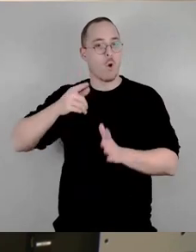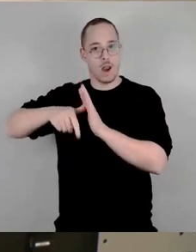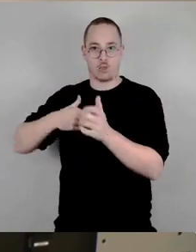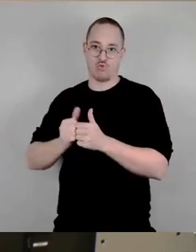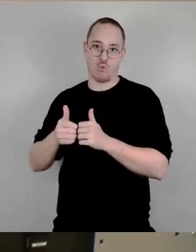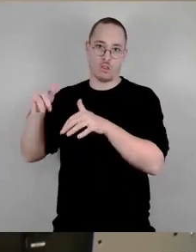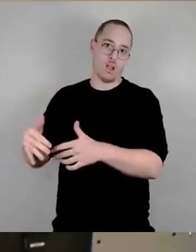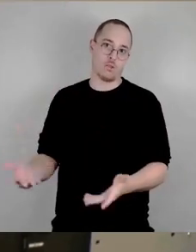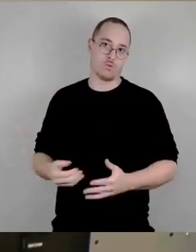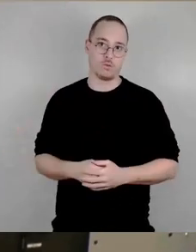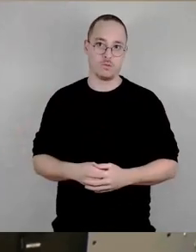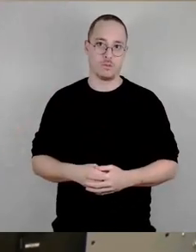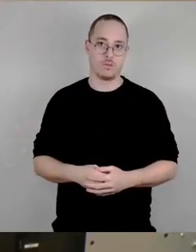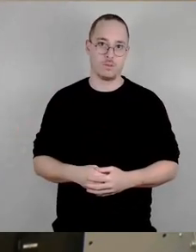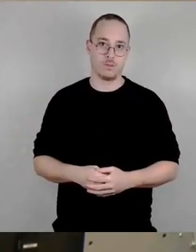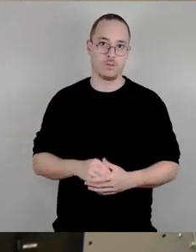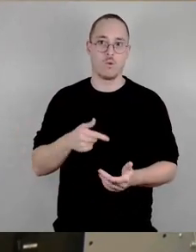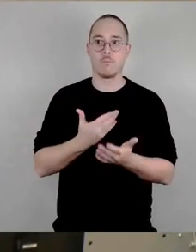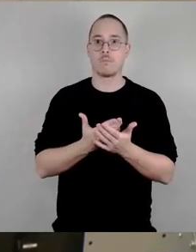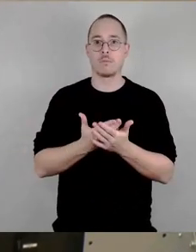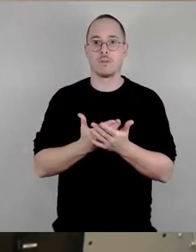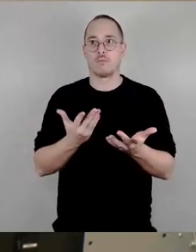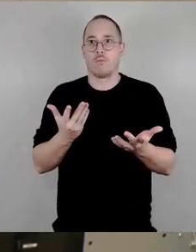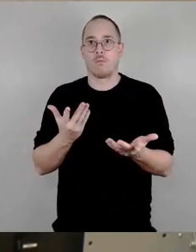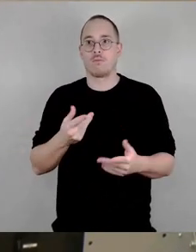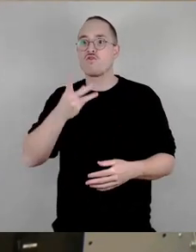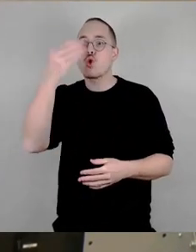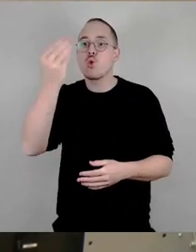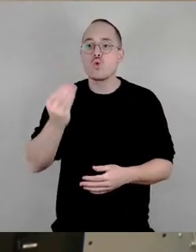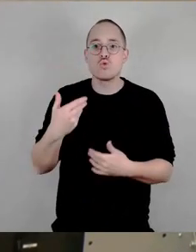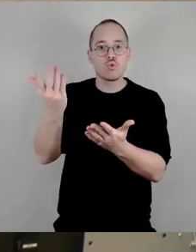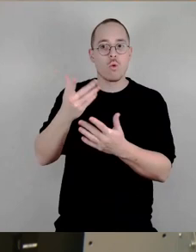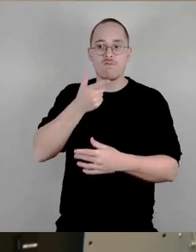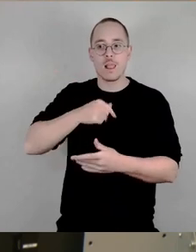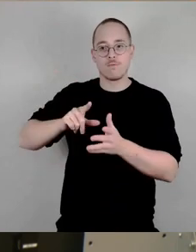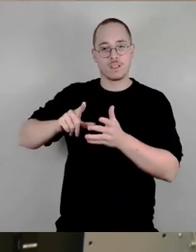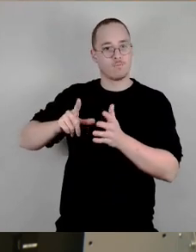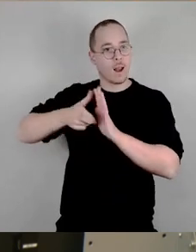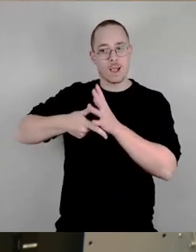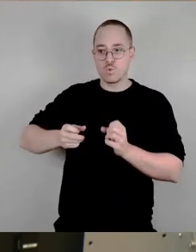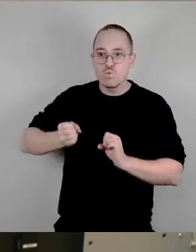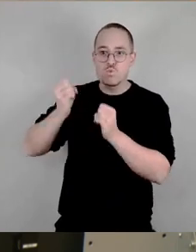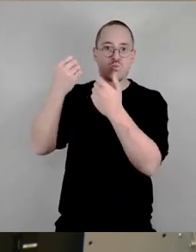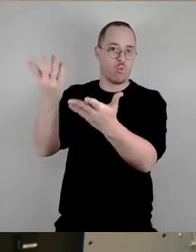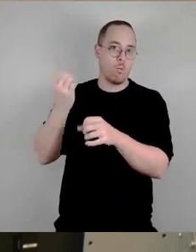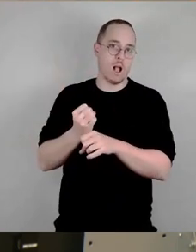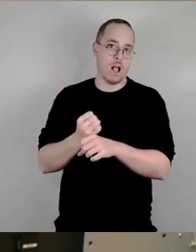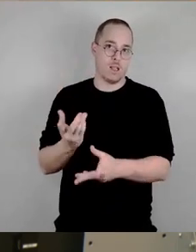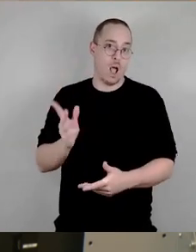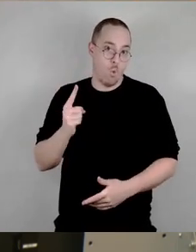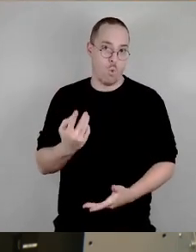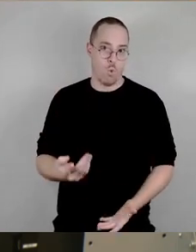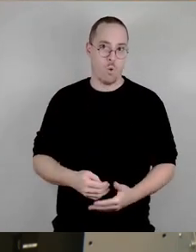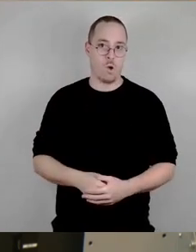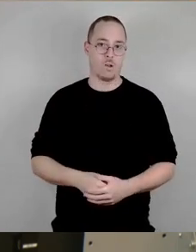eine Kunst besonders leistungsorientiert ausüben Und das Spannende ist, wenn man mit Menschen zusammentritt, die an irgendeiner